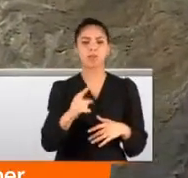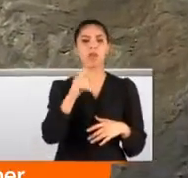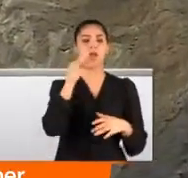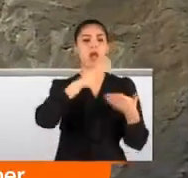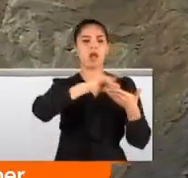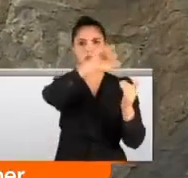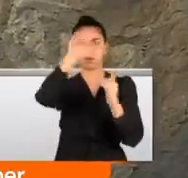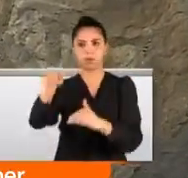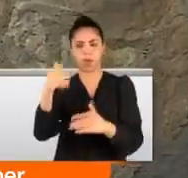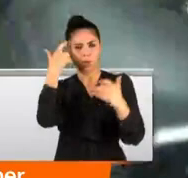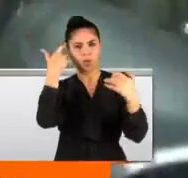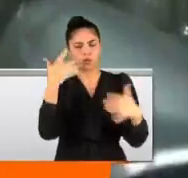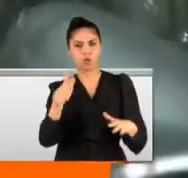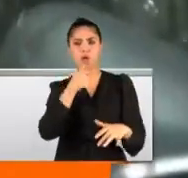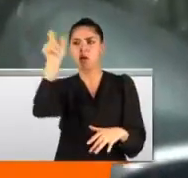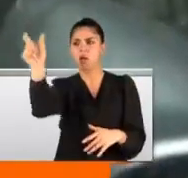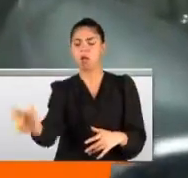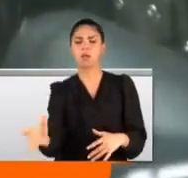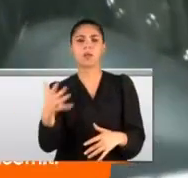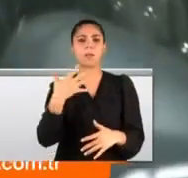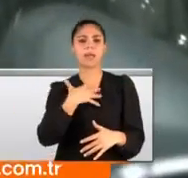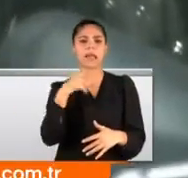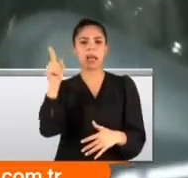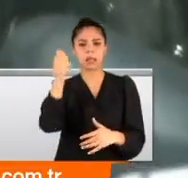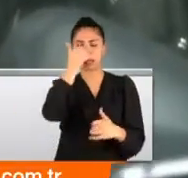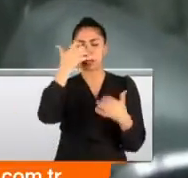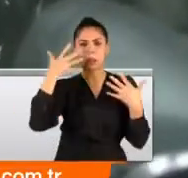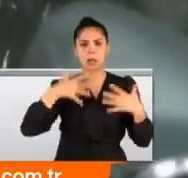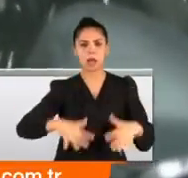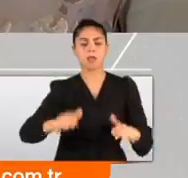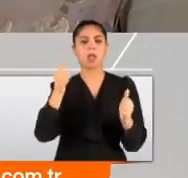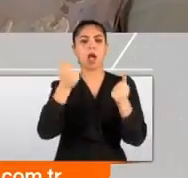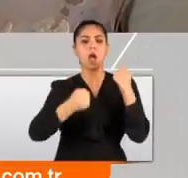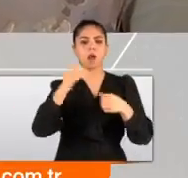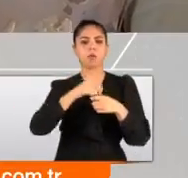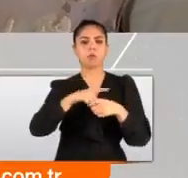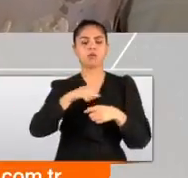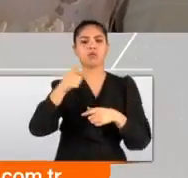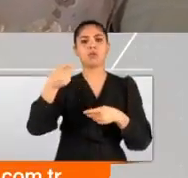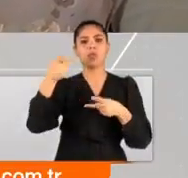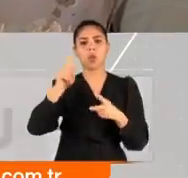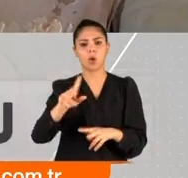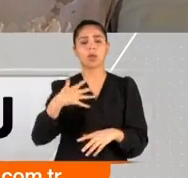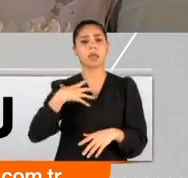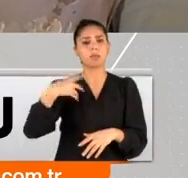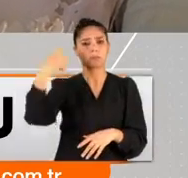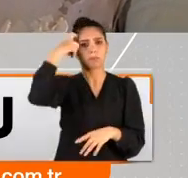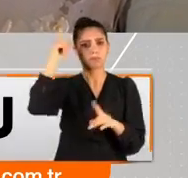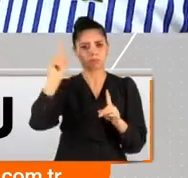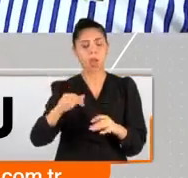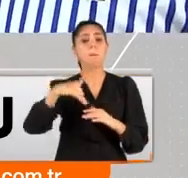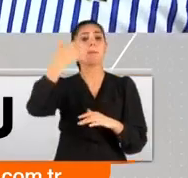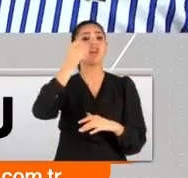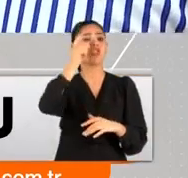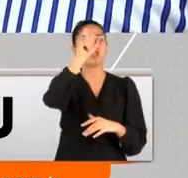manzarayla karşı karşıya kaldı. Ahmet Volkan Arıgüç kanlar içinde ve hareketsizdi. Vurulduğu silah yanındaymış ama kendim vurdu, başkasının vurdu